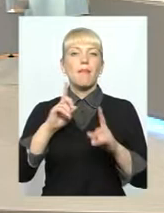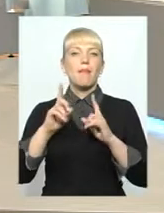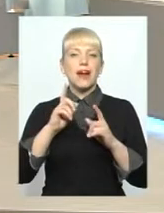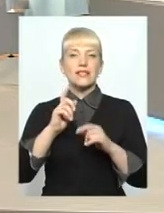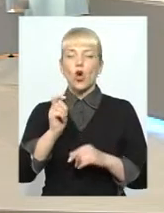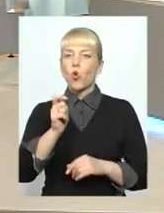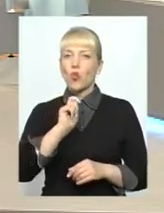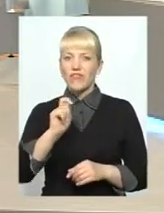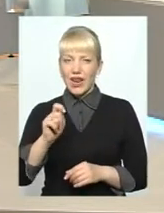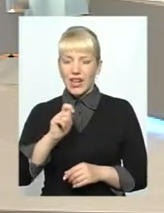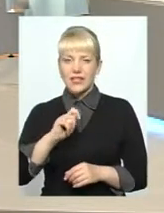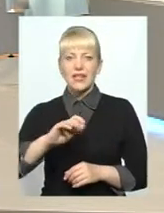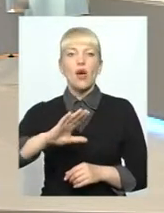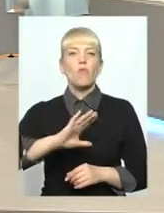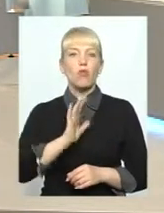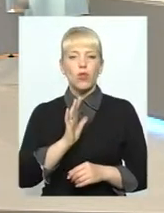озвучена нова ціна.